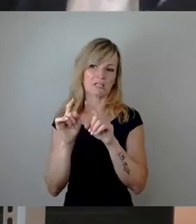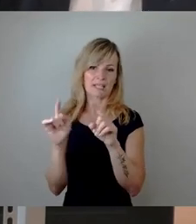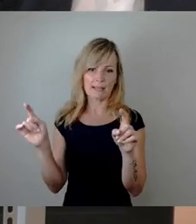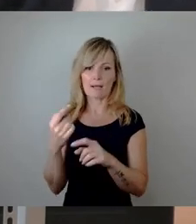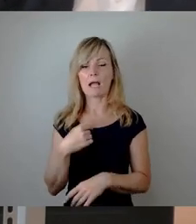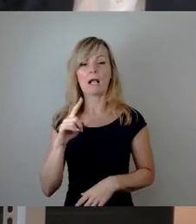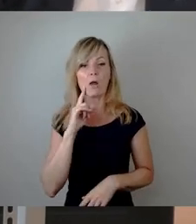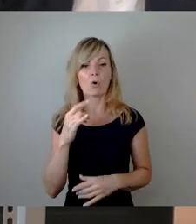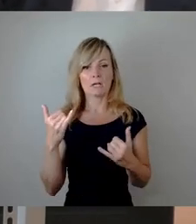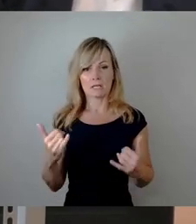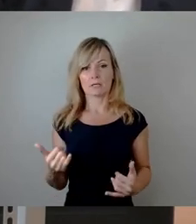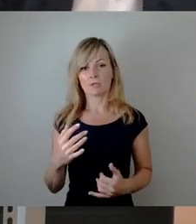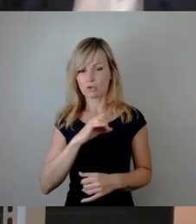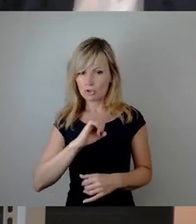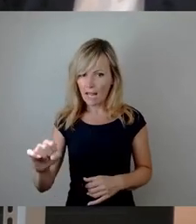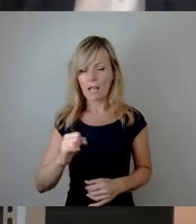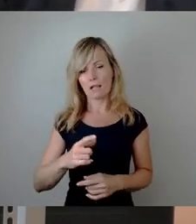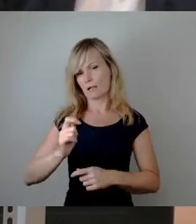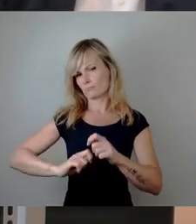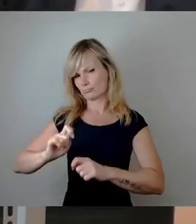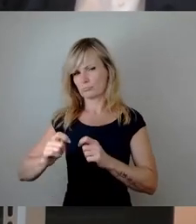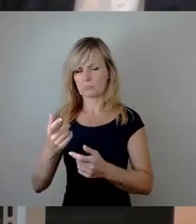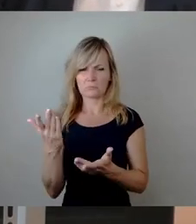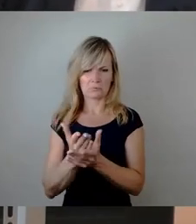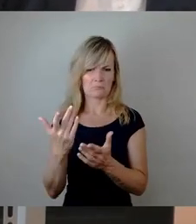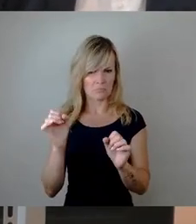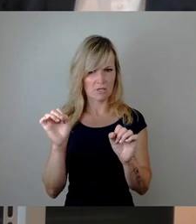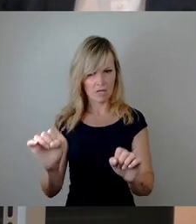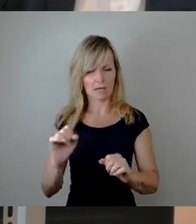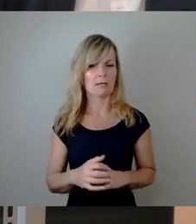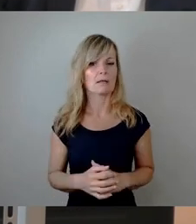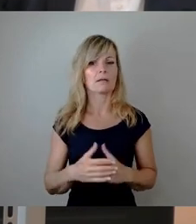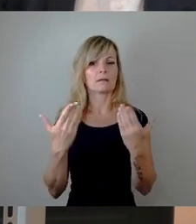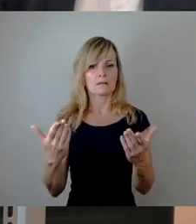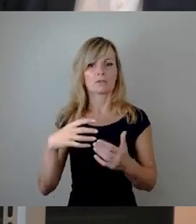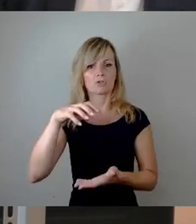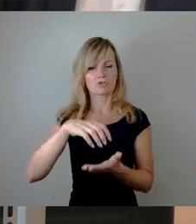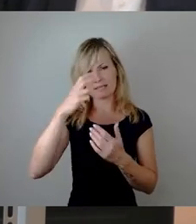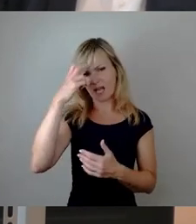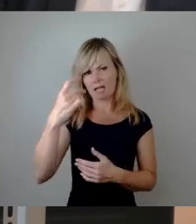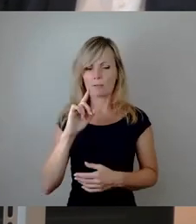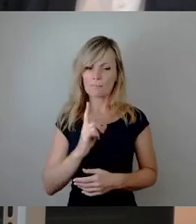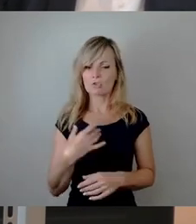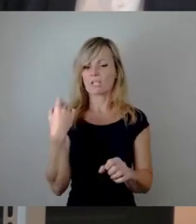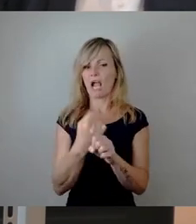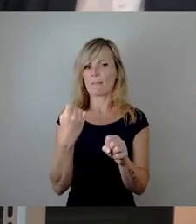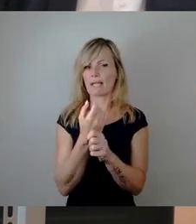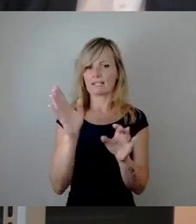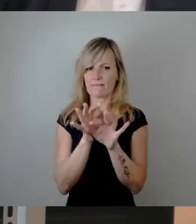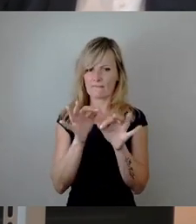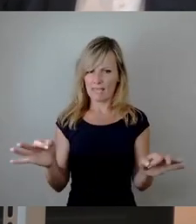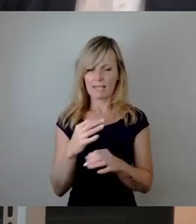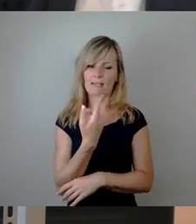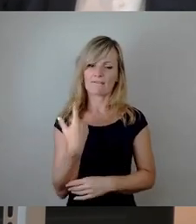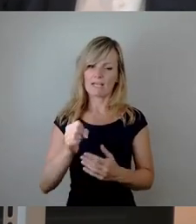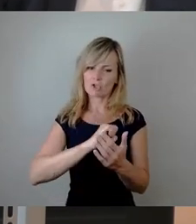hier an der Stelle relativ schnell auch abgehandelt werden sollte, weil es geht am Ende darum, diesen Stadtrat arbeitsfähig zu machen, dass wir schnell wirklich uns vor allem auch auf die inhaltliche